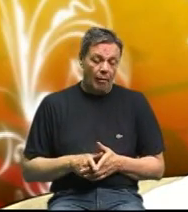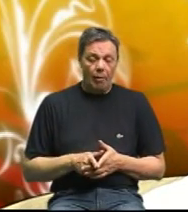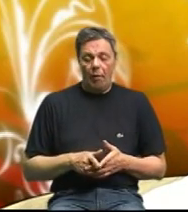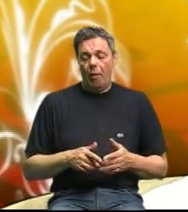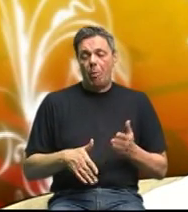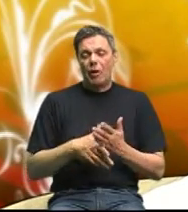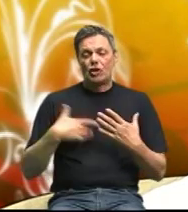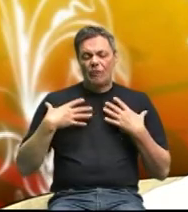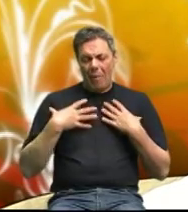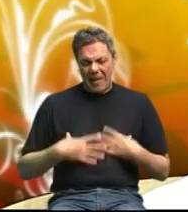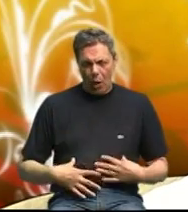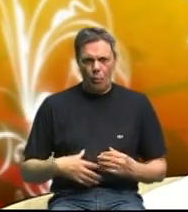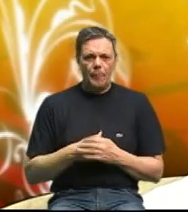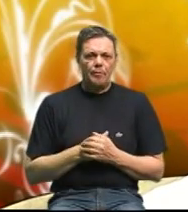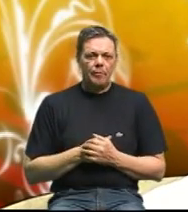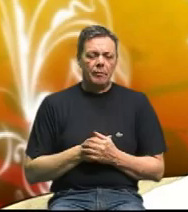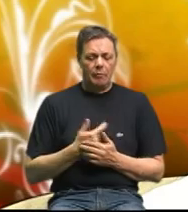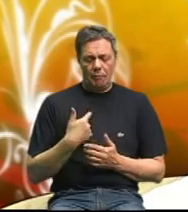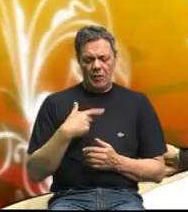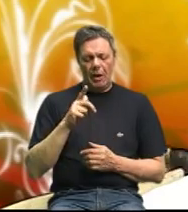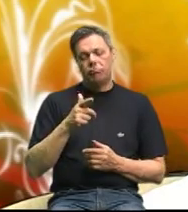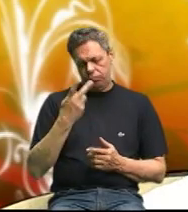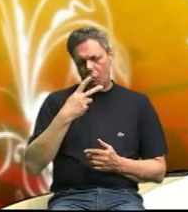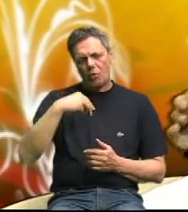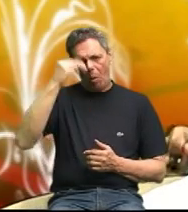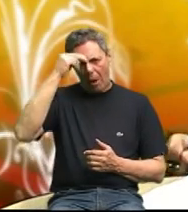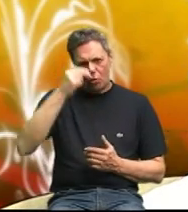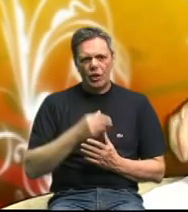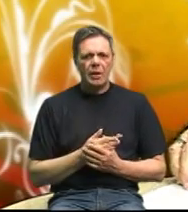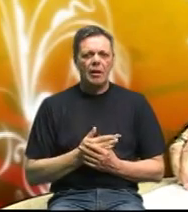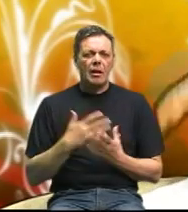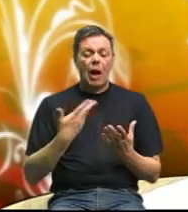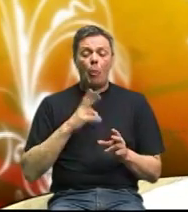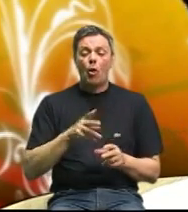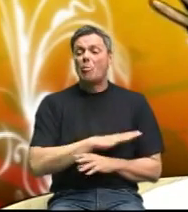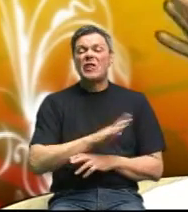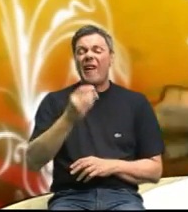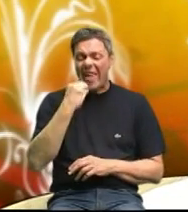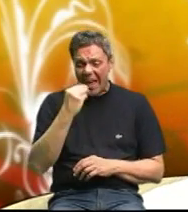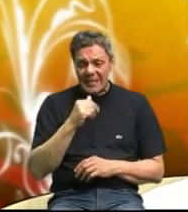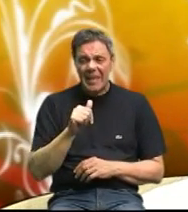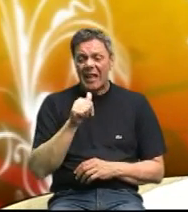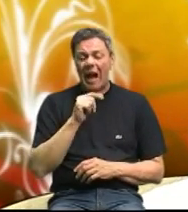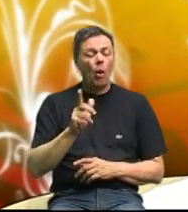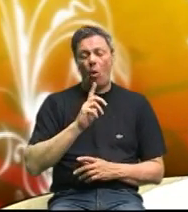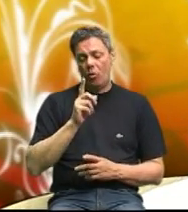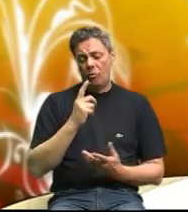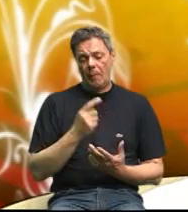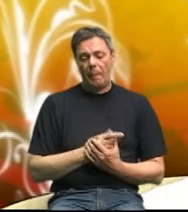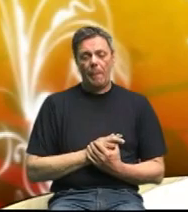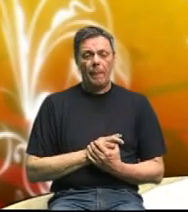tijelo i nauči me sa kako možem sve jesti i kako ne miješat da